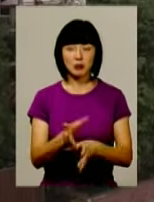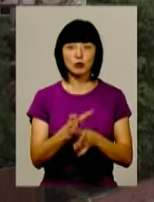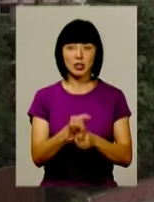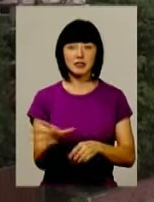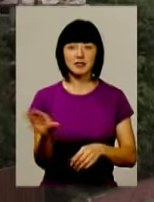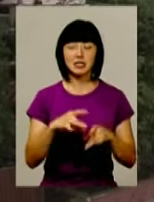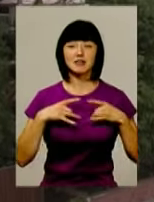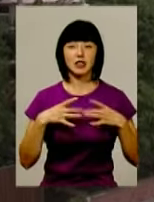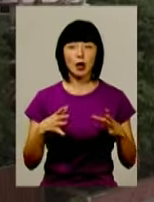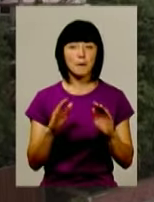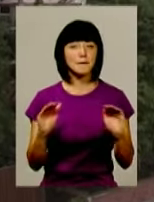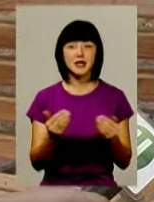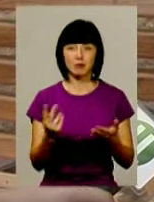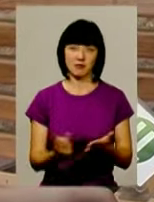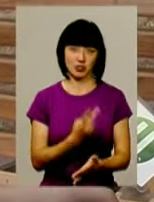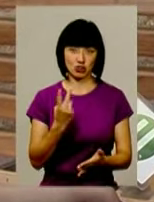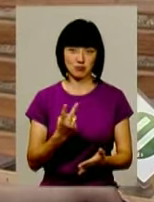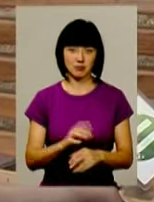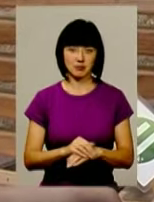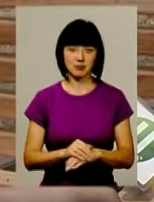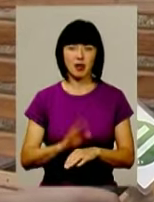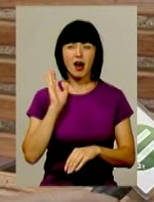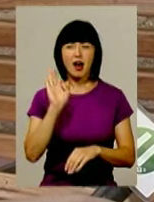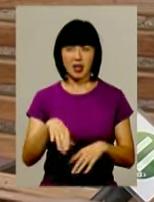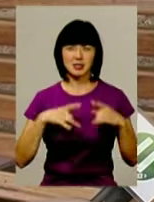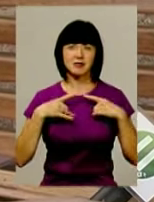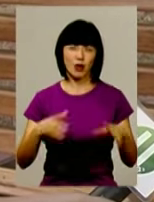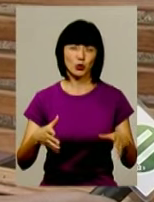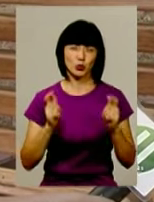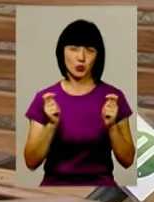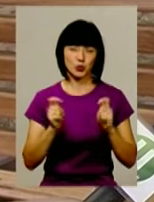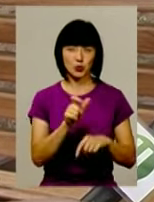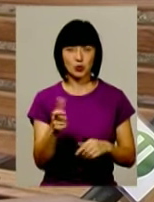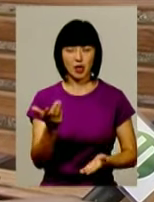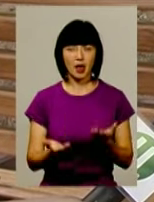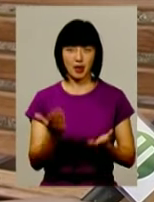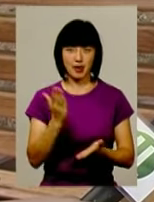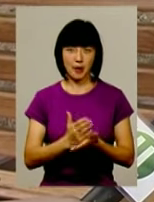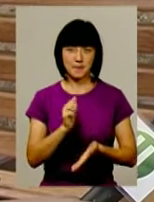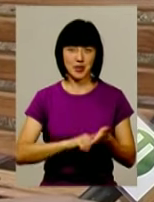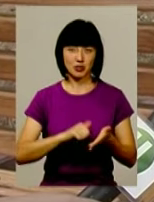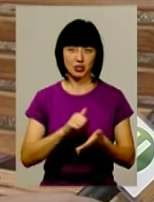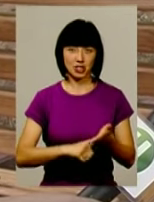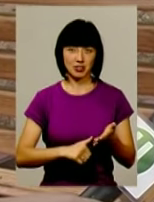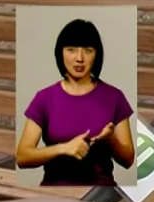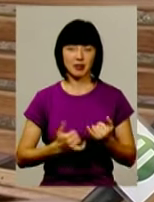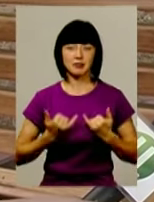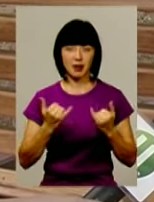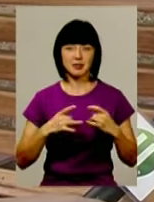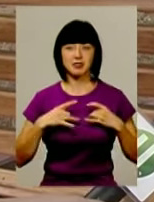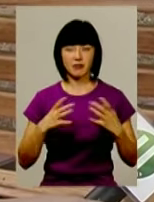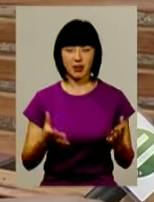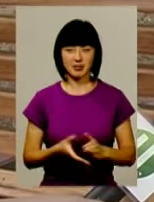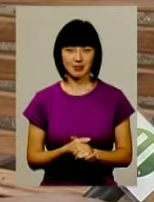ці свята мінімум як вдвідь. Хай святкують люди, яка є причина, яка є повід для свята.